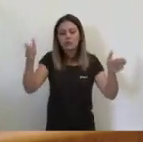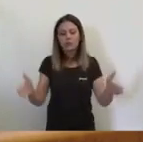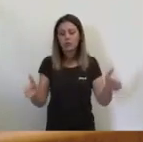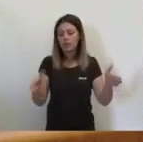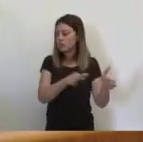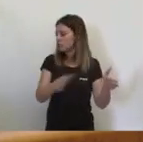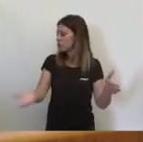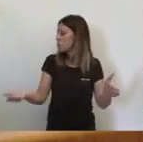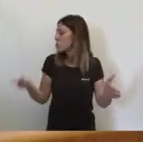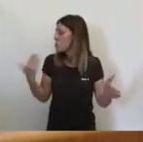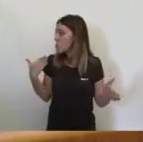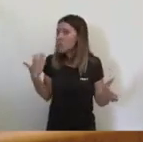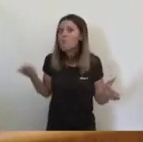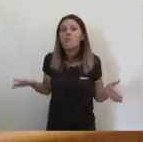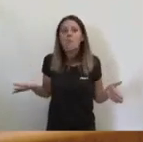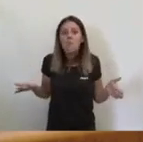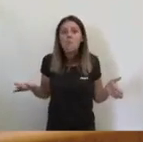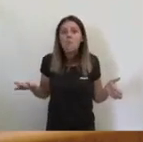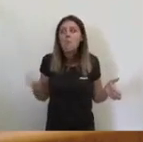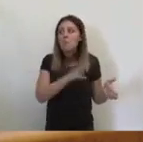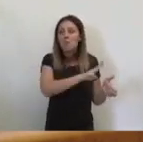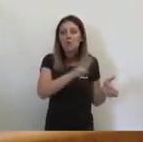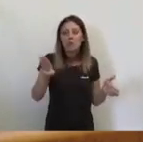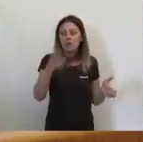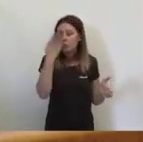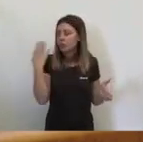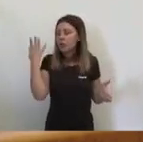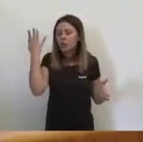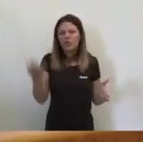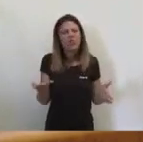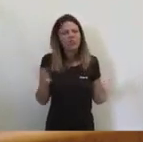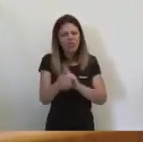'anterior diputat d'Infraestructures del Partit Popular en quatre anys.